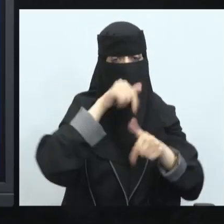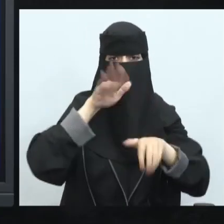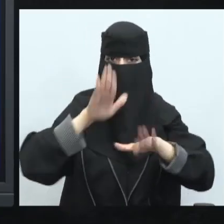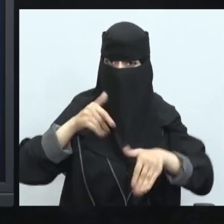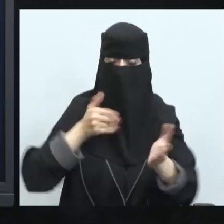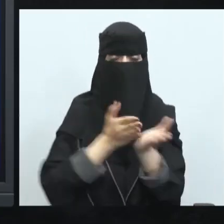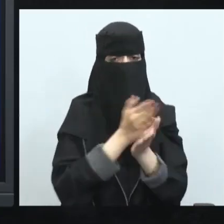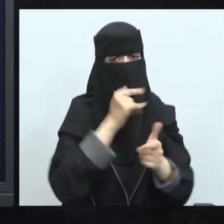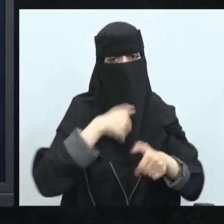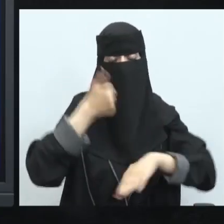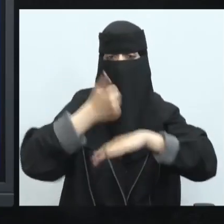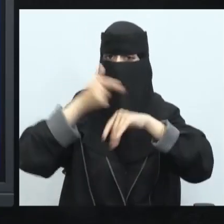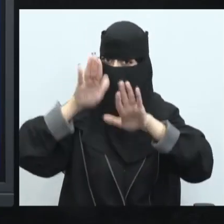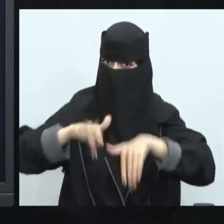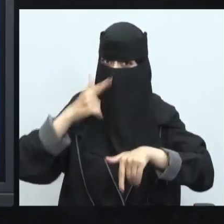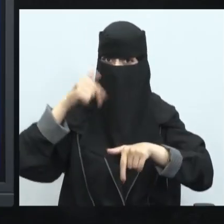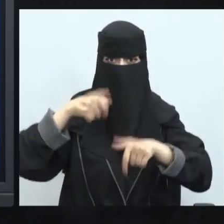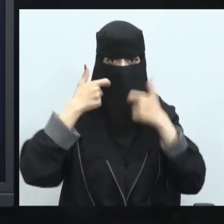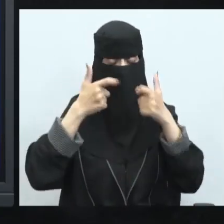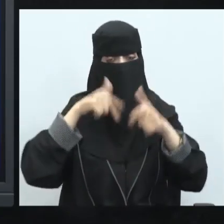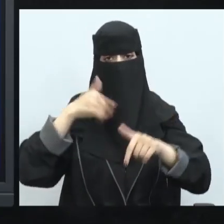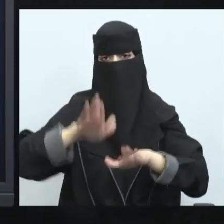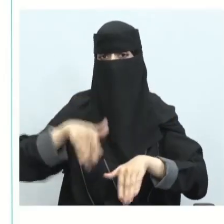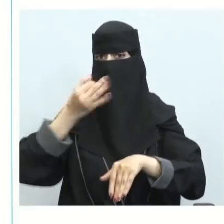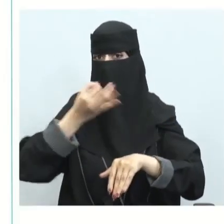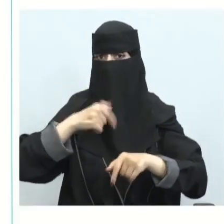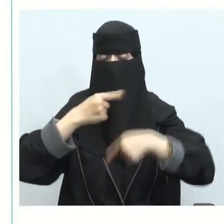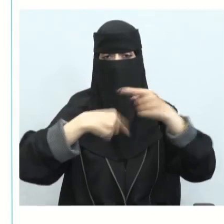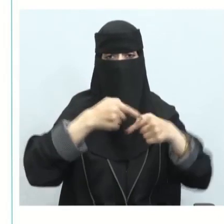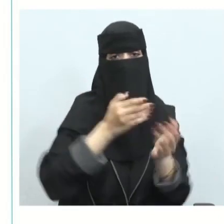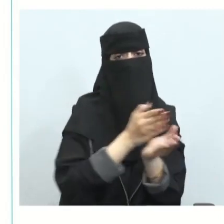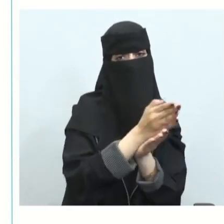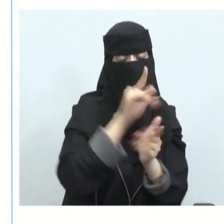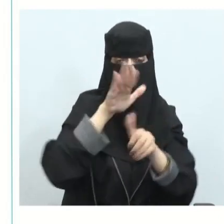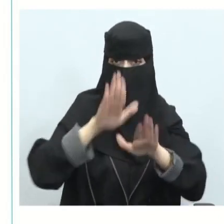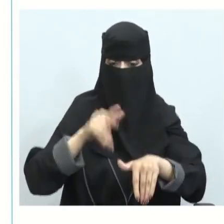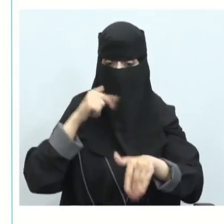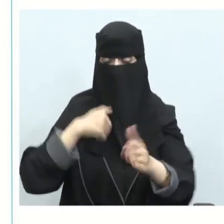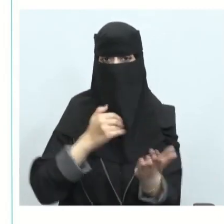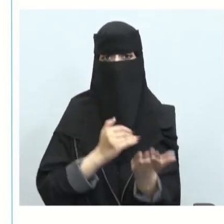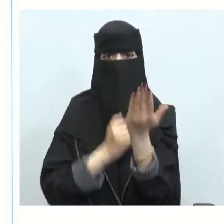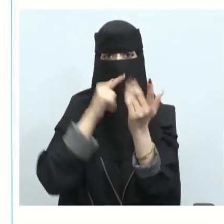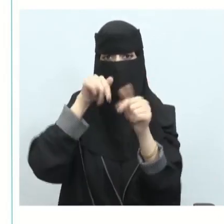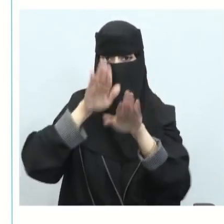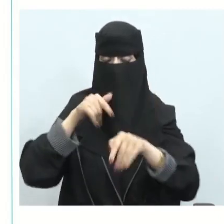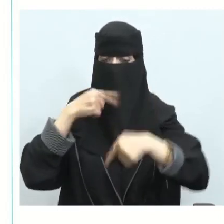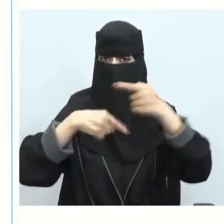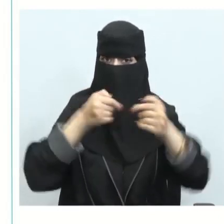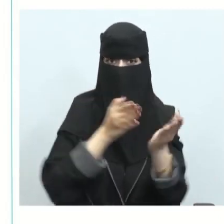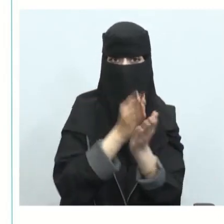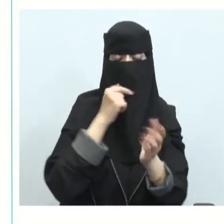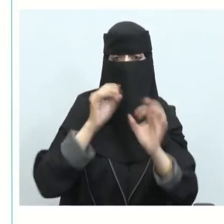لابد أن تكون في الاعتبار حينما نتحدث عن الاستدامة تحدث قضايا الاستدامة الاجتماعية